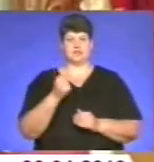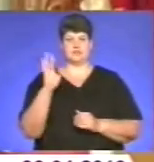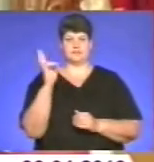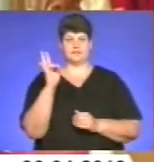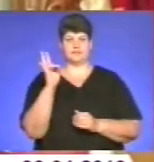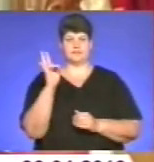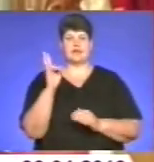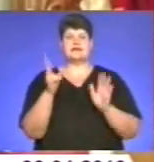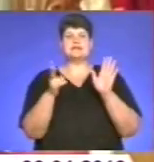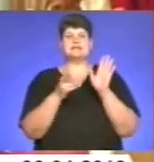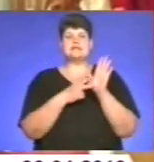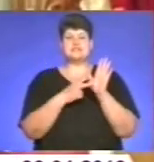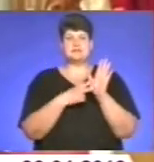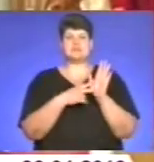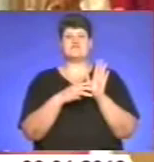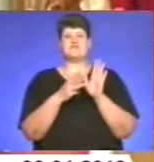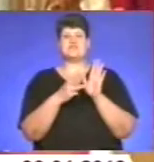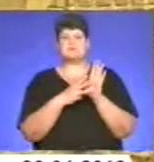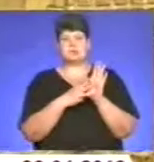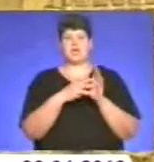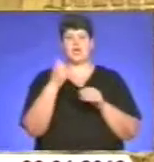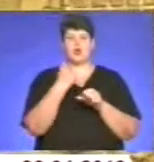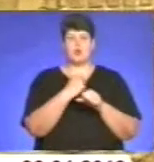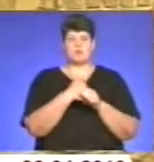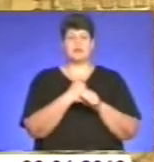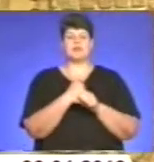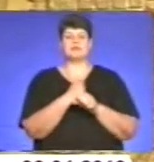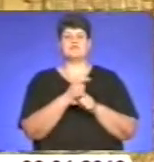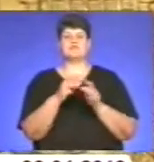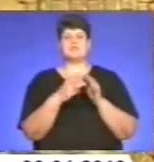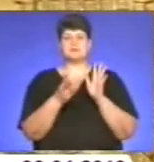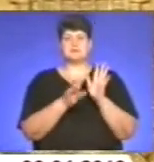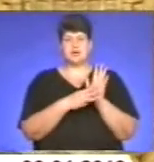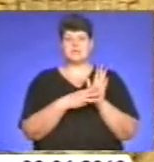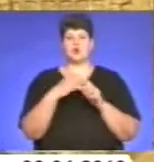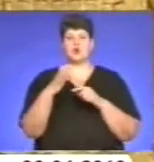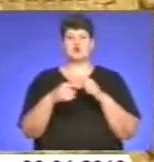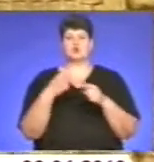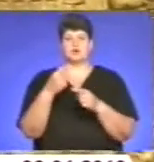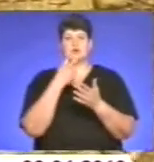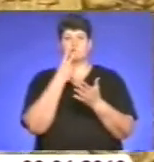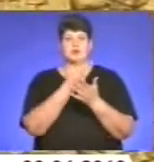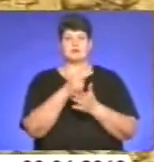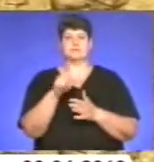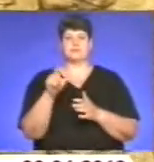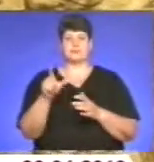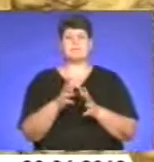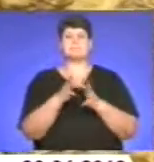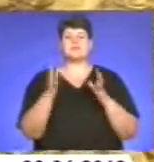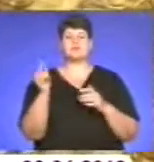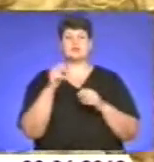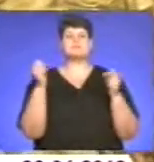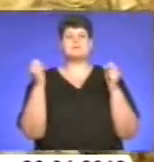Сім із восьми робіт одного з найталановитіших світових майстрів XVIII століття репрезентували громаді. Більше того,